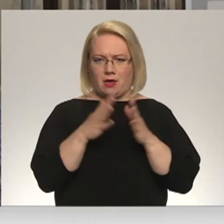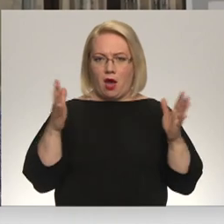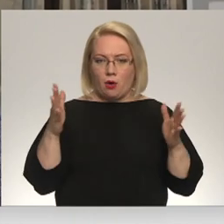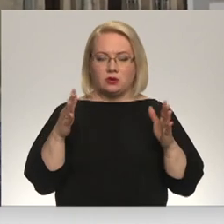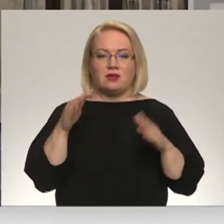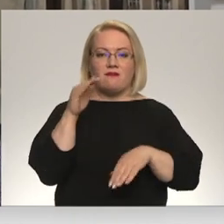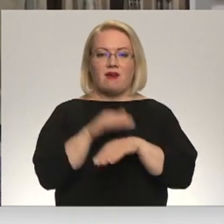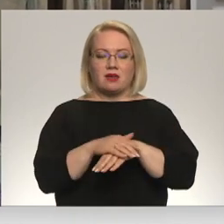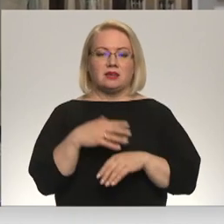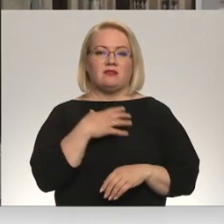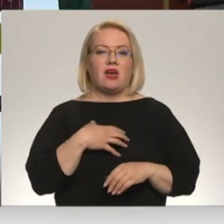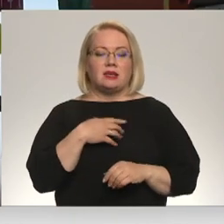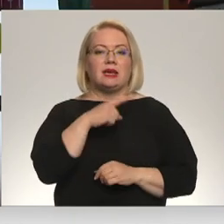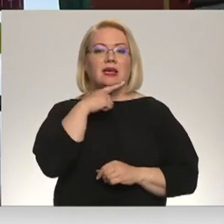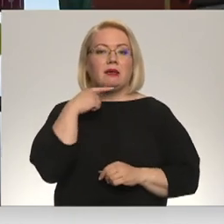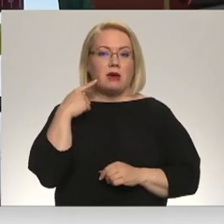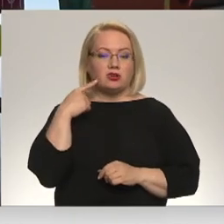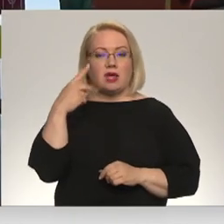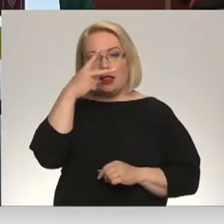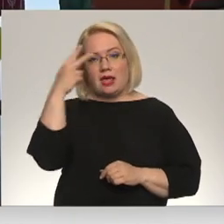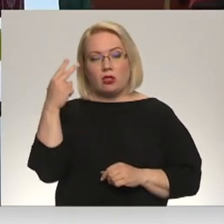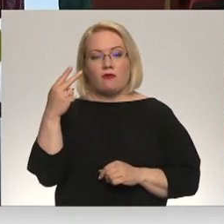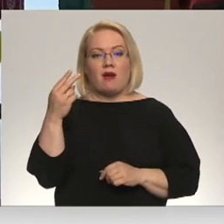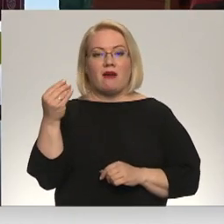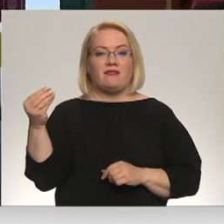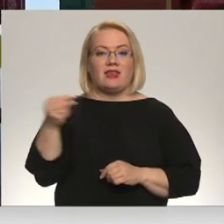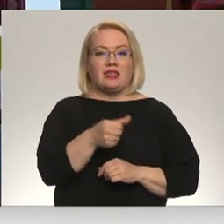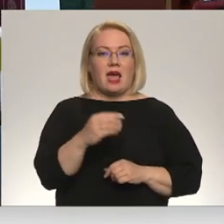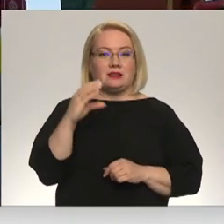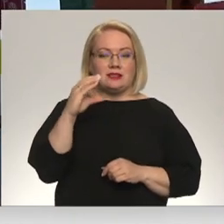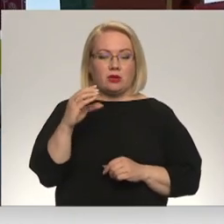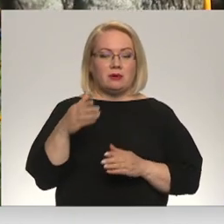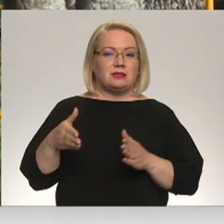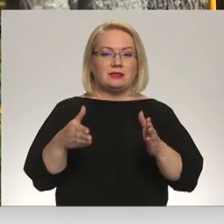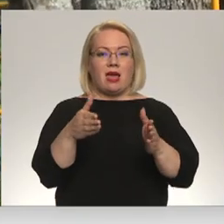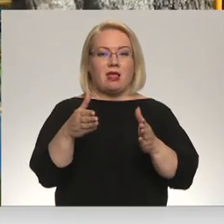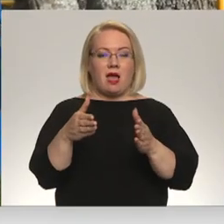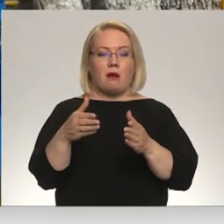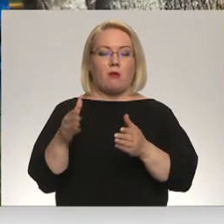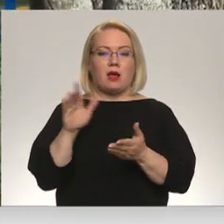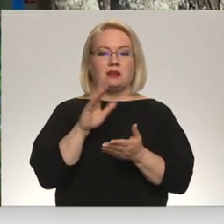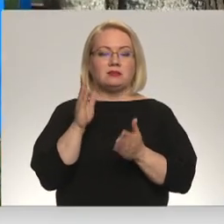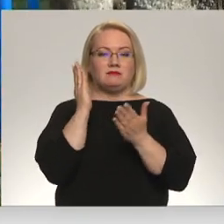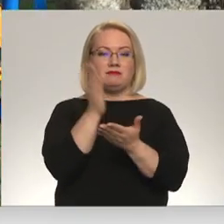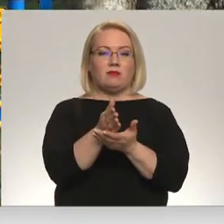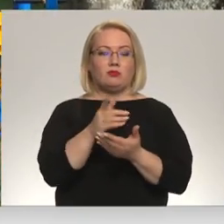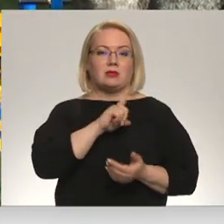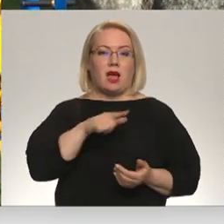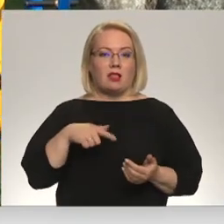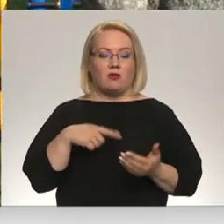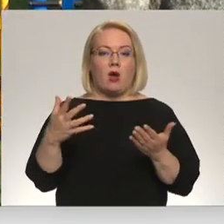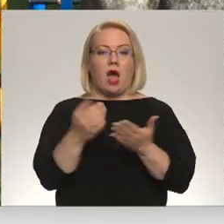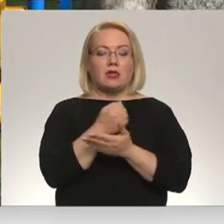faktiski ir vajadzīga gribēšana. Lietuvā finansējums ceļa posmiem, kuri ved uz Latviju, ir atrasts pirms vairākiem gadiem.